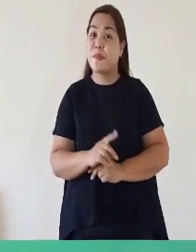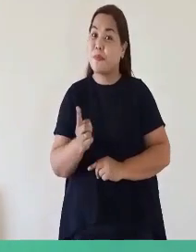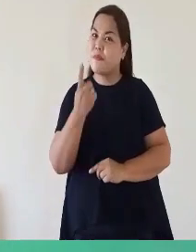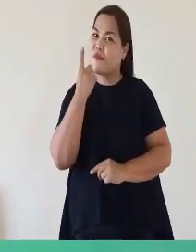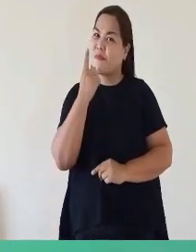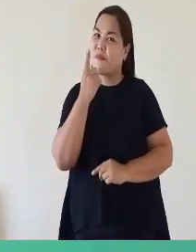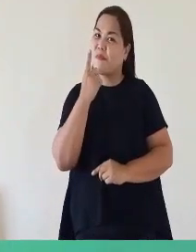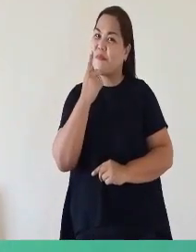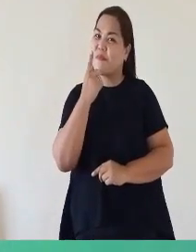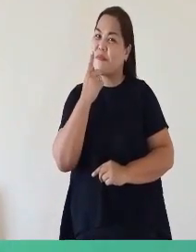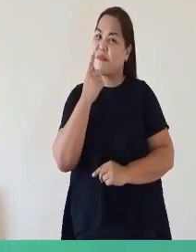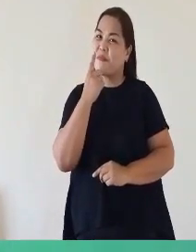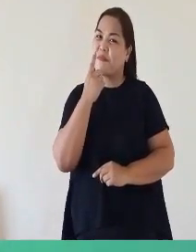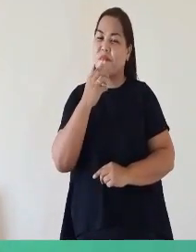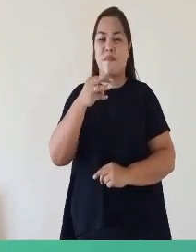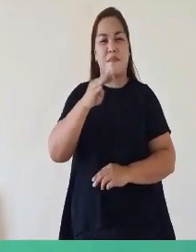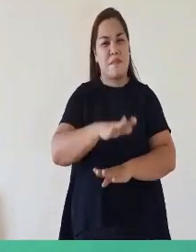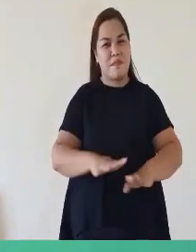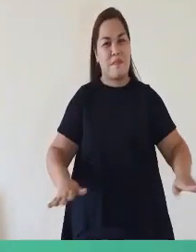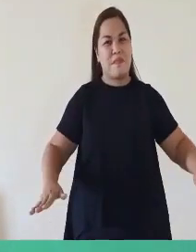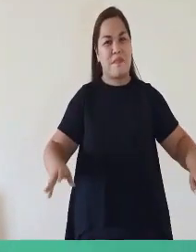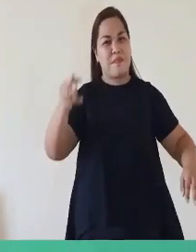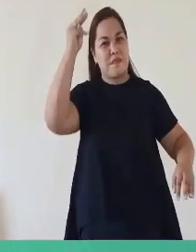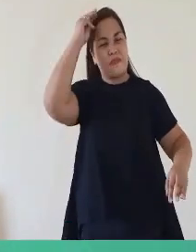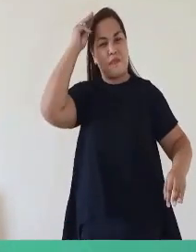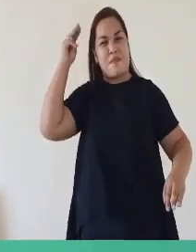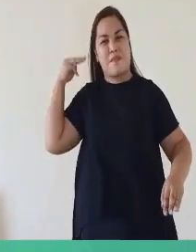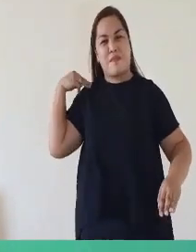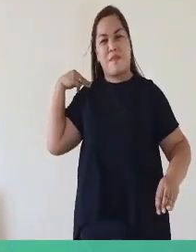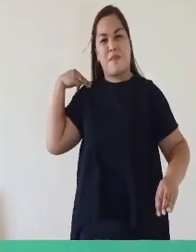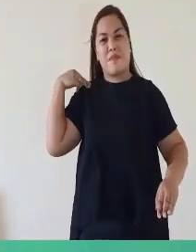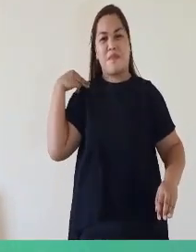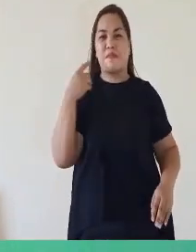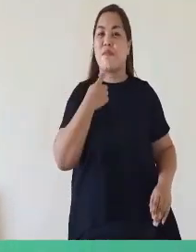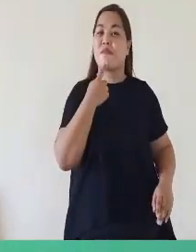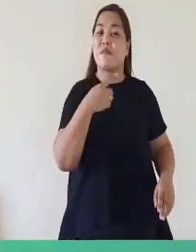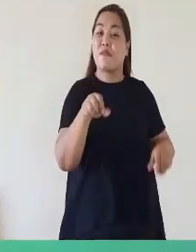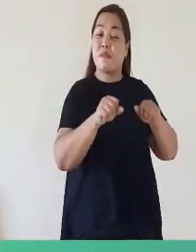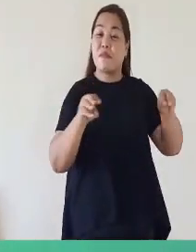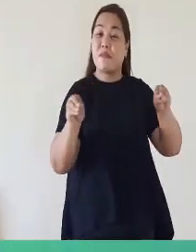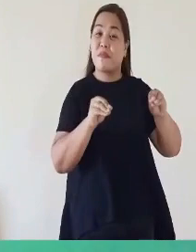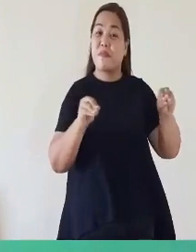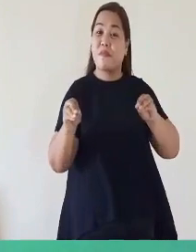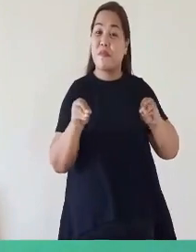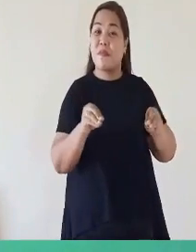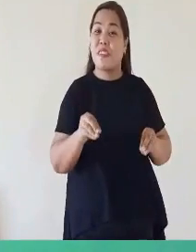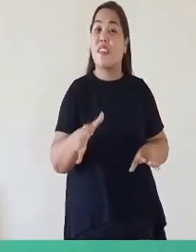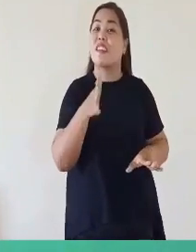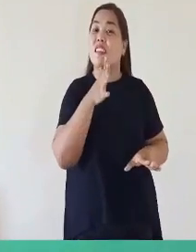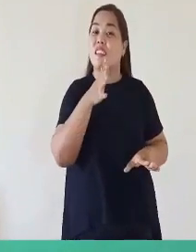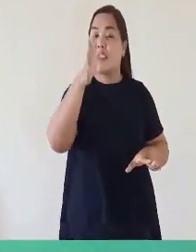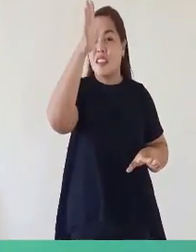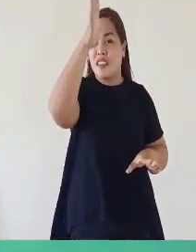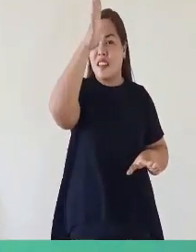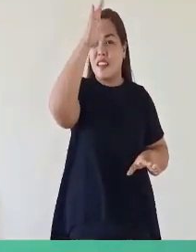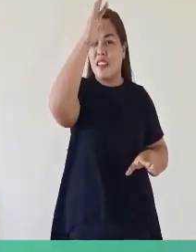noon Ang batang si Maya Sa tuwing inuutusan Ni Ina At ama